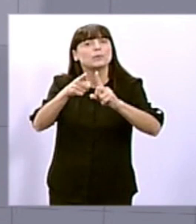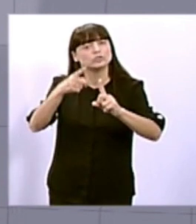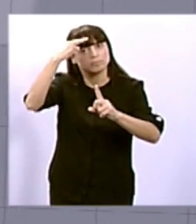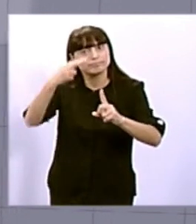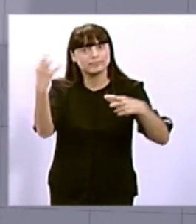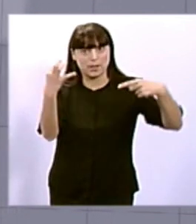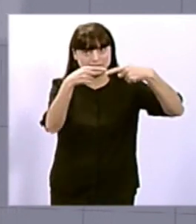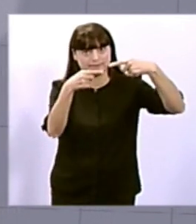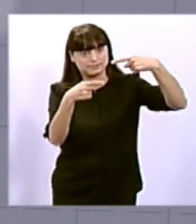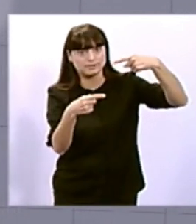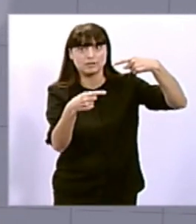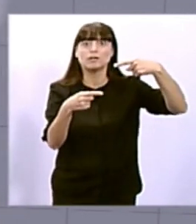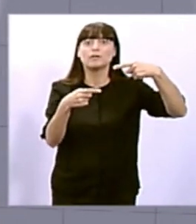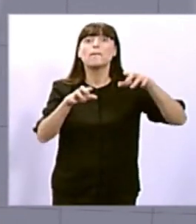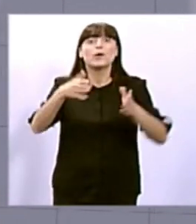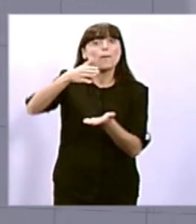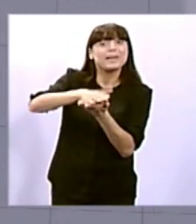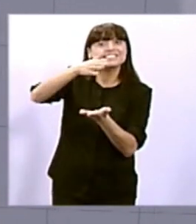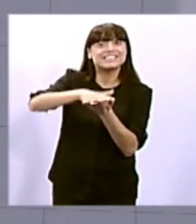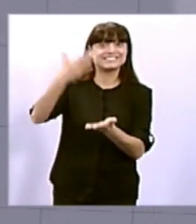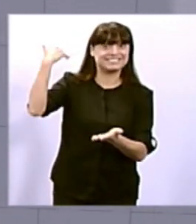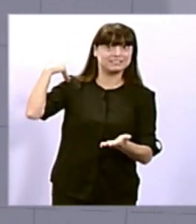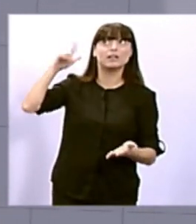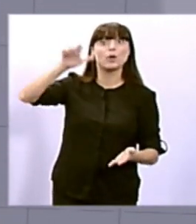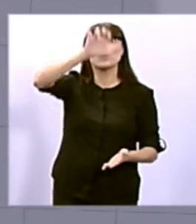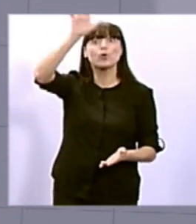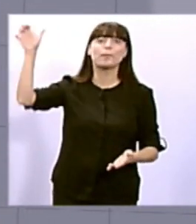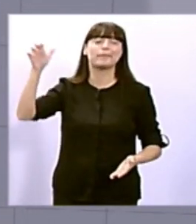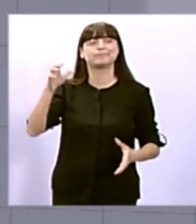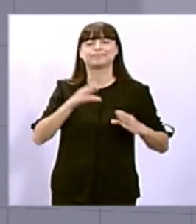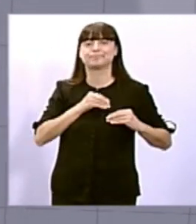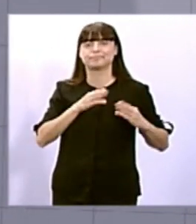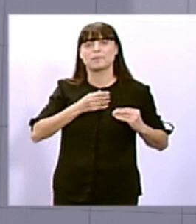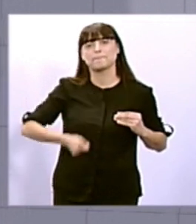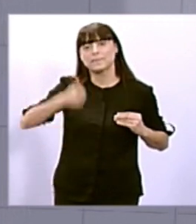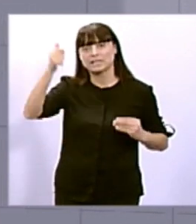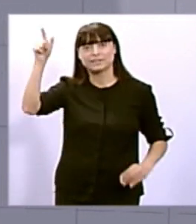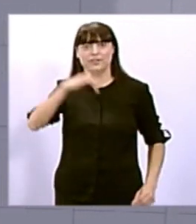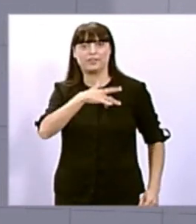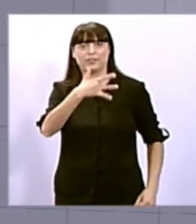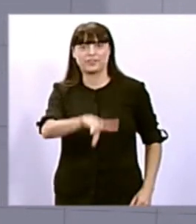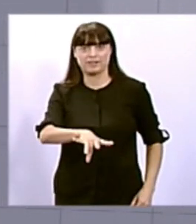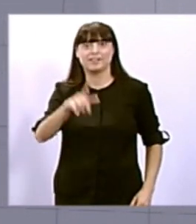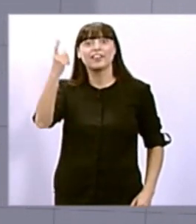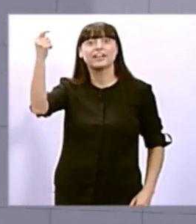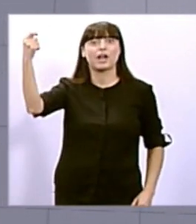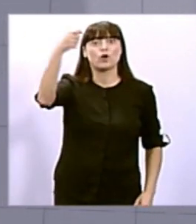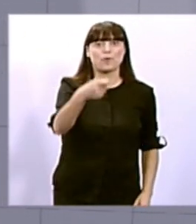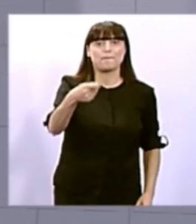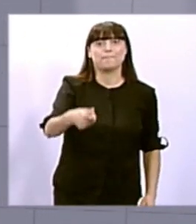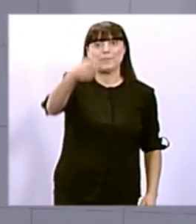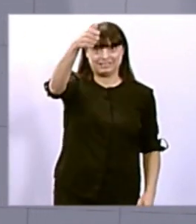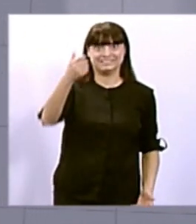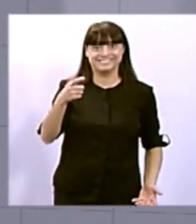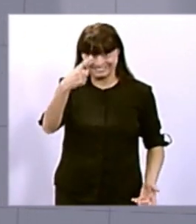que fa uns mesos la Unió Europea va relaxar, no va activar aquesta clàusula de salvaguarda que ens permetia als